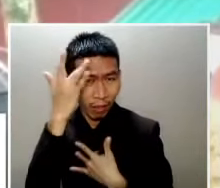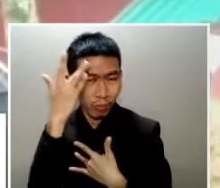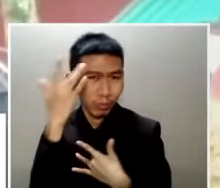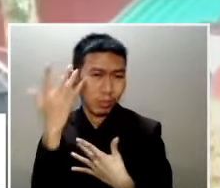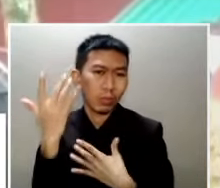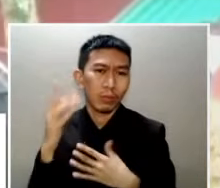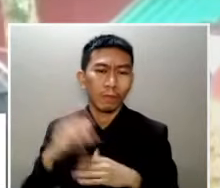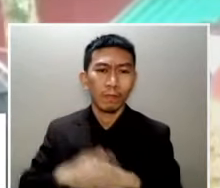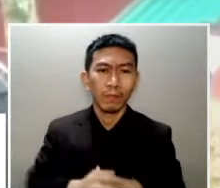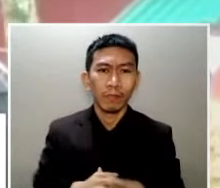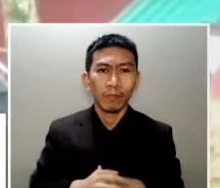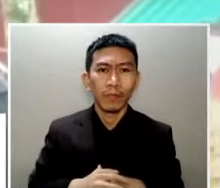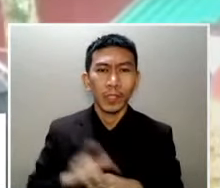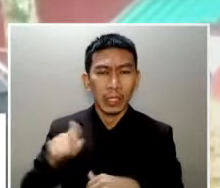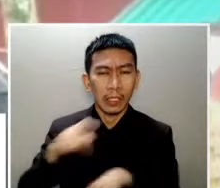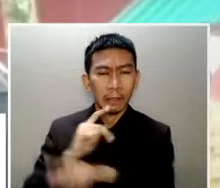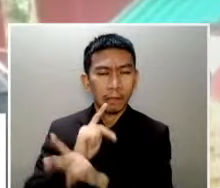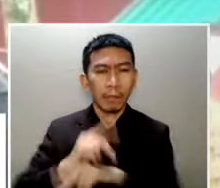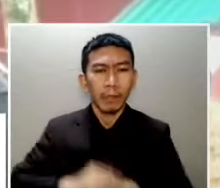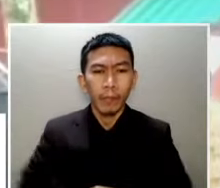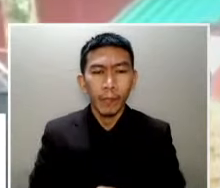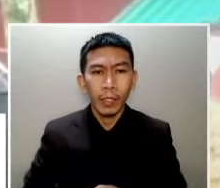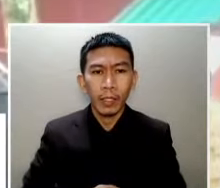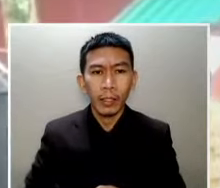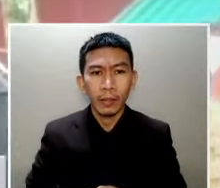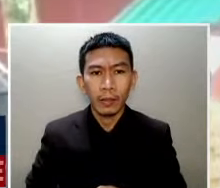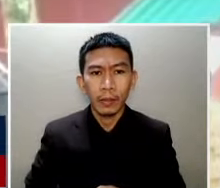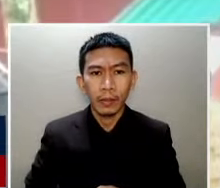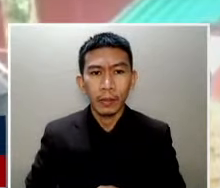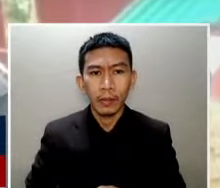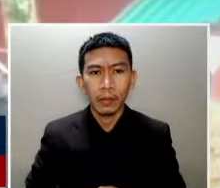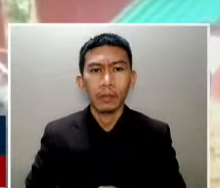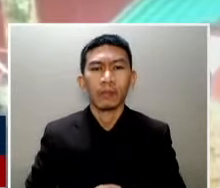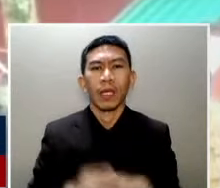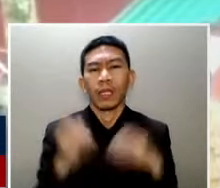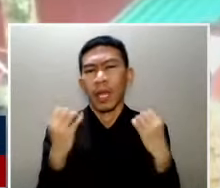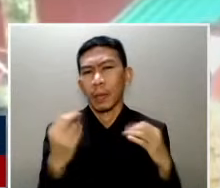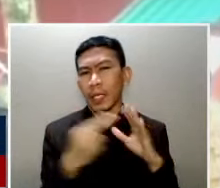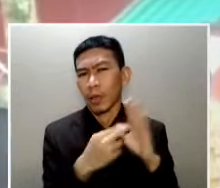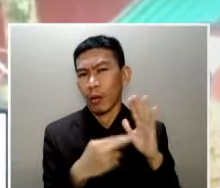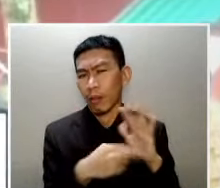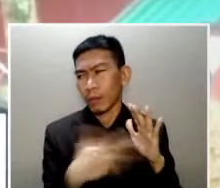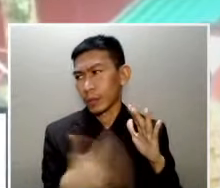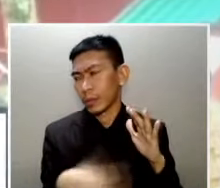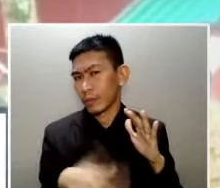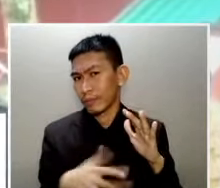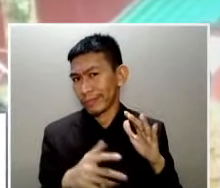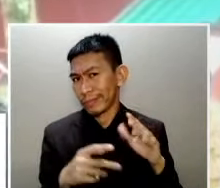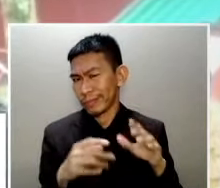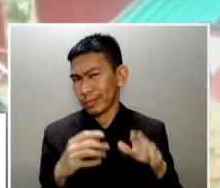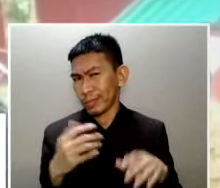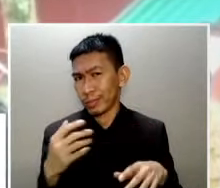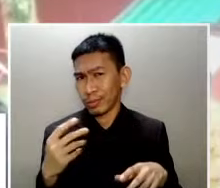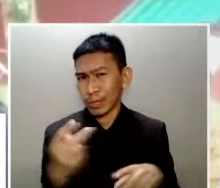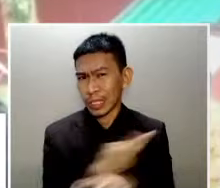exaggerated rules. That's it, like putting